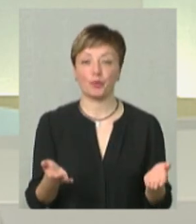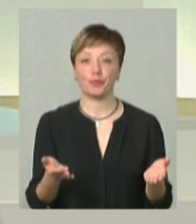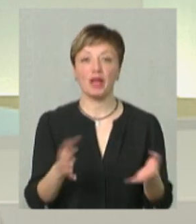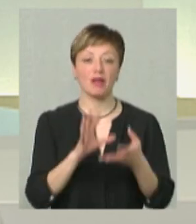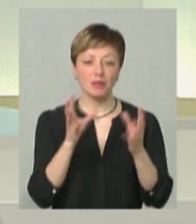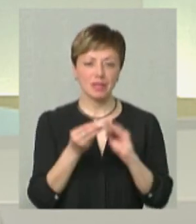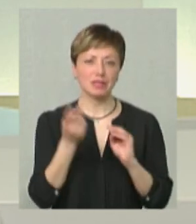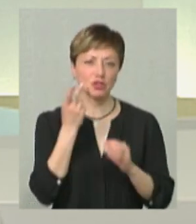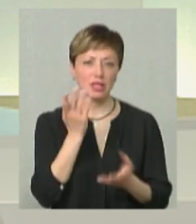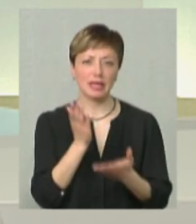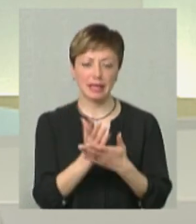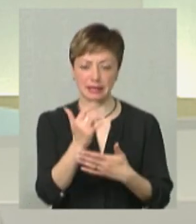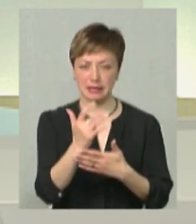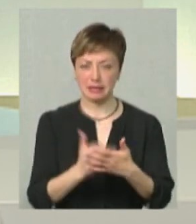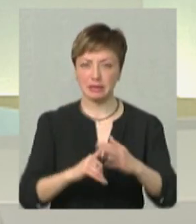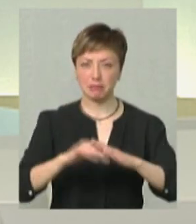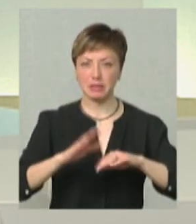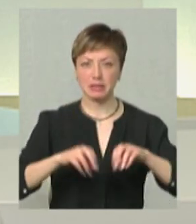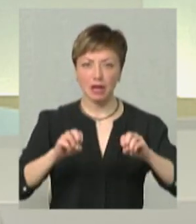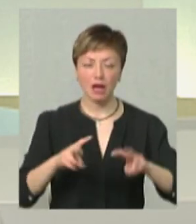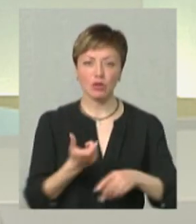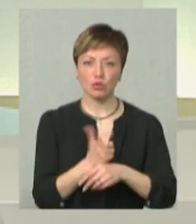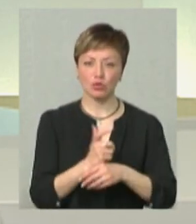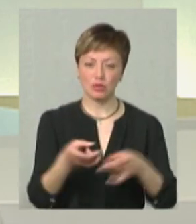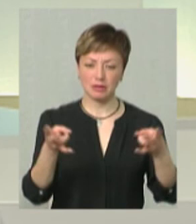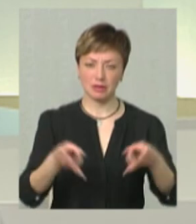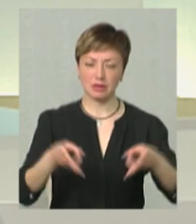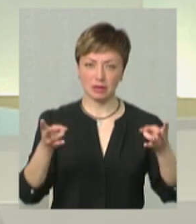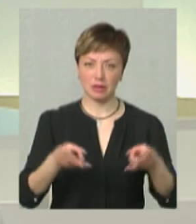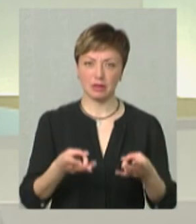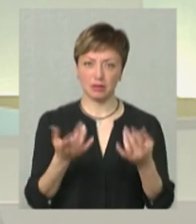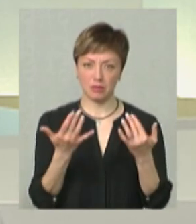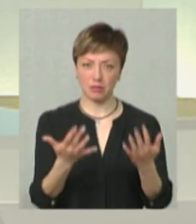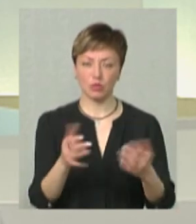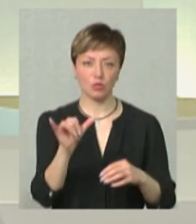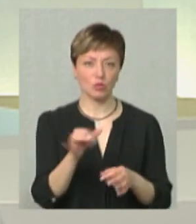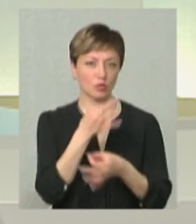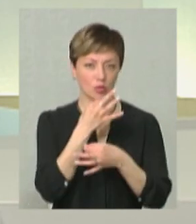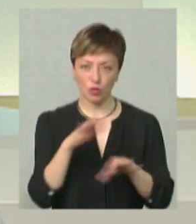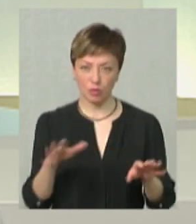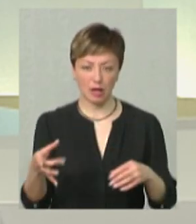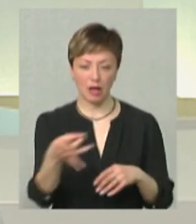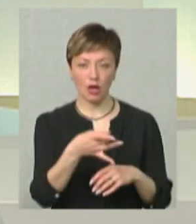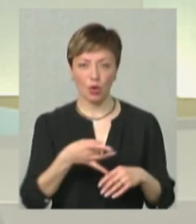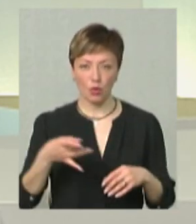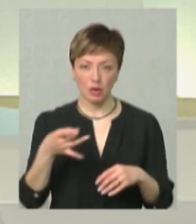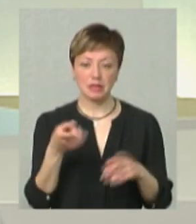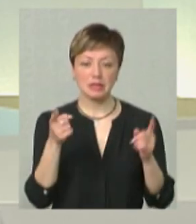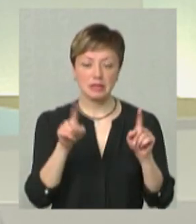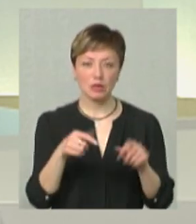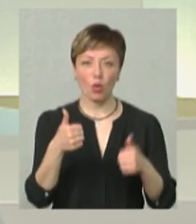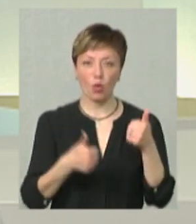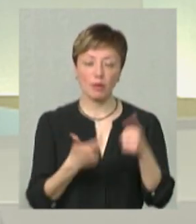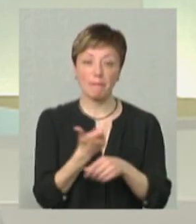в принципі, завжди є в переліку спеціальностей в вищій будь-якому регіоні ті, на які